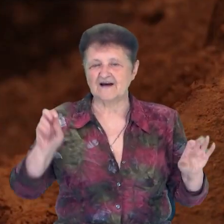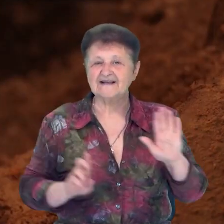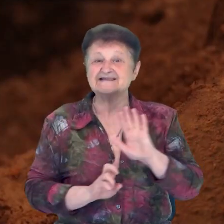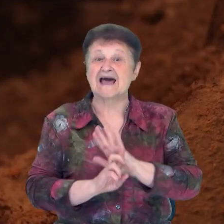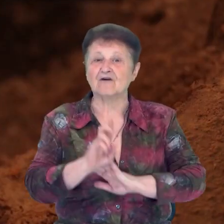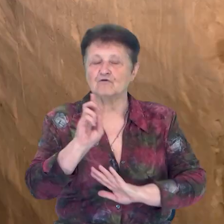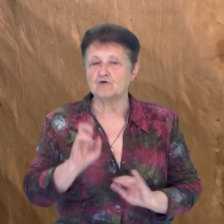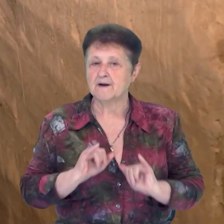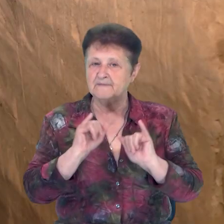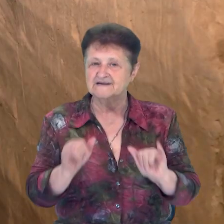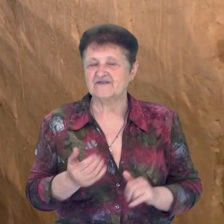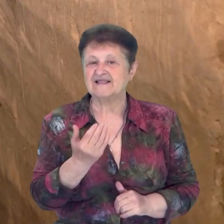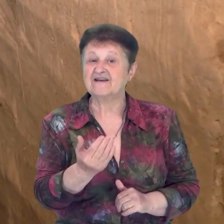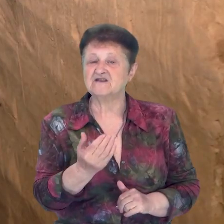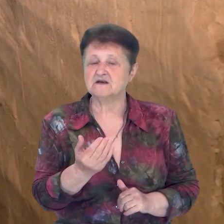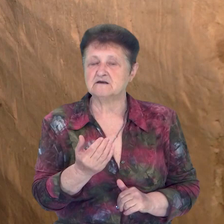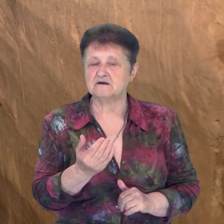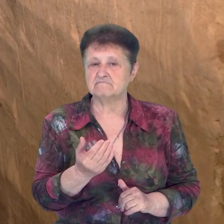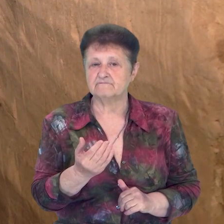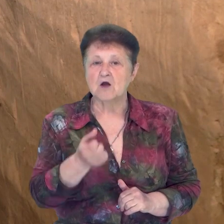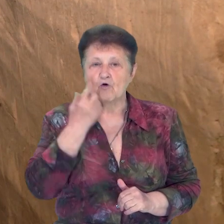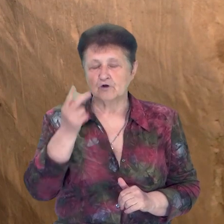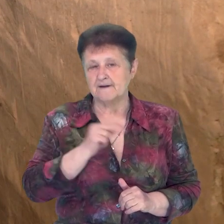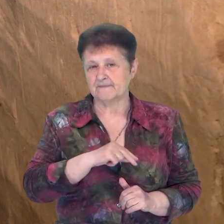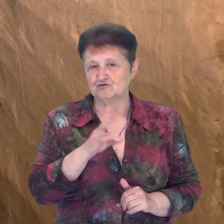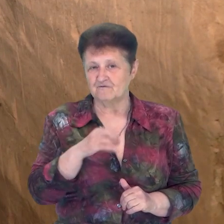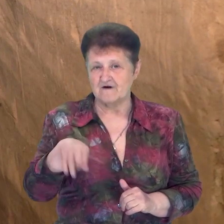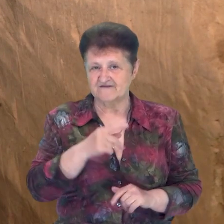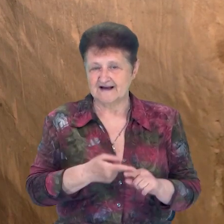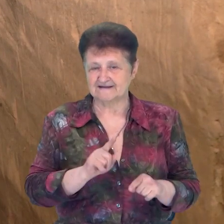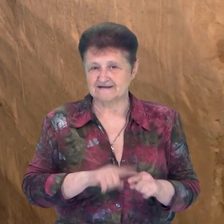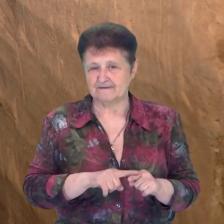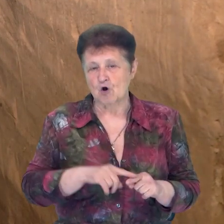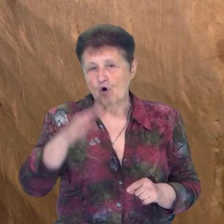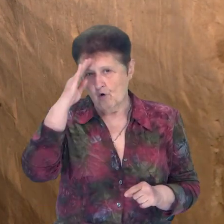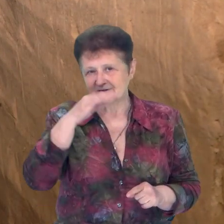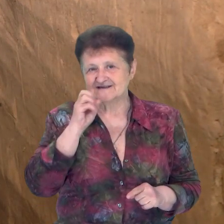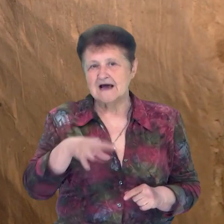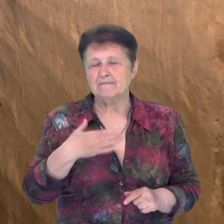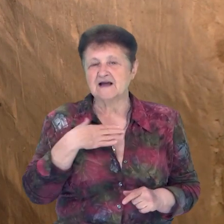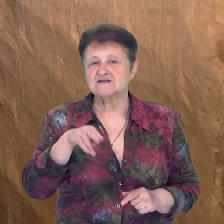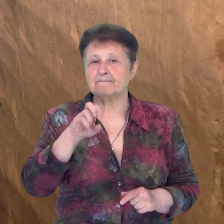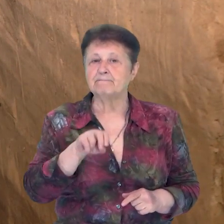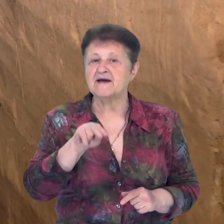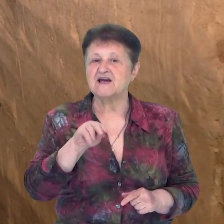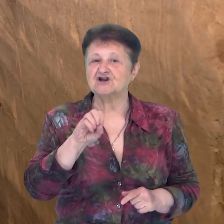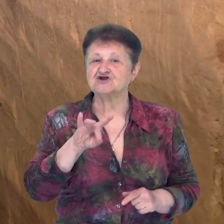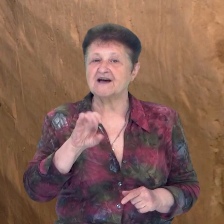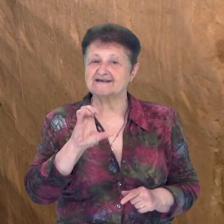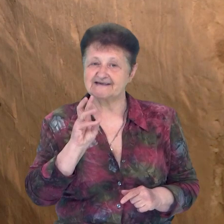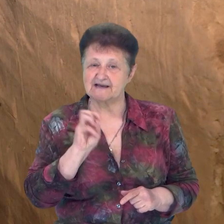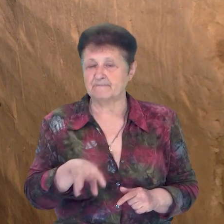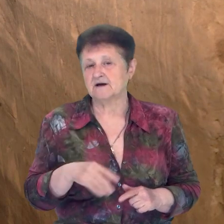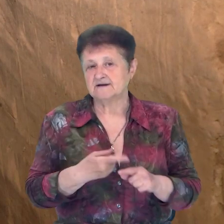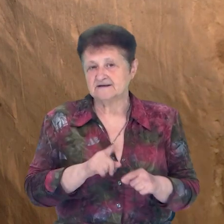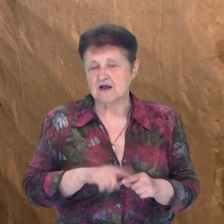«Присвятив я її, коли працював над цим, приподобним отцям нашим Печерським. Тобто ці великі